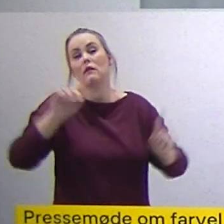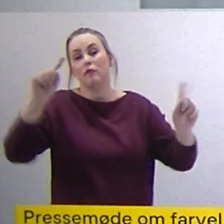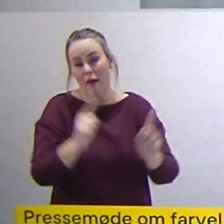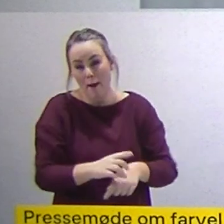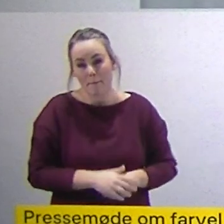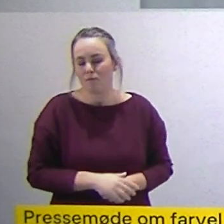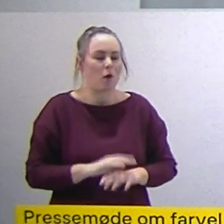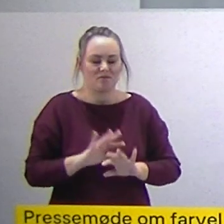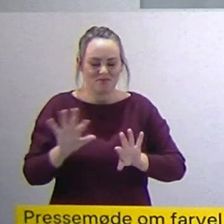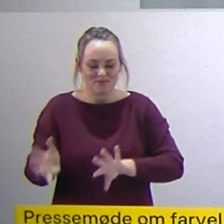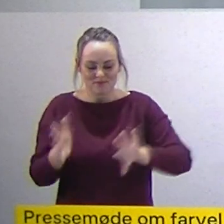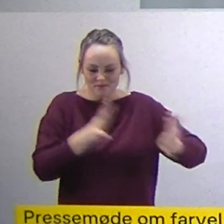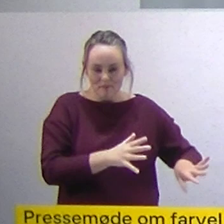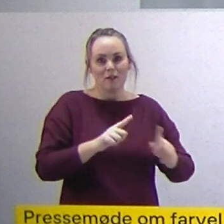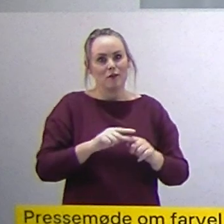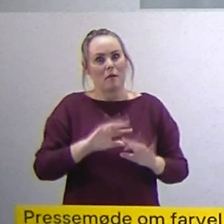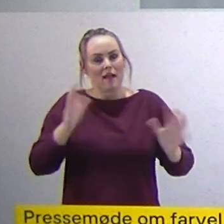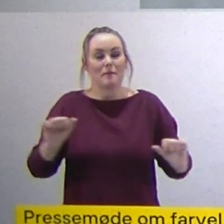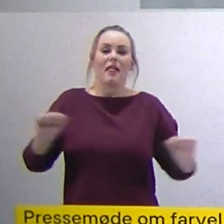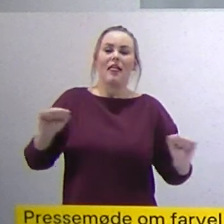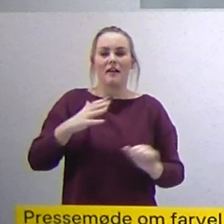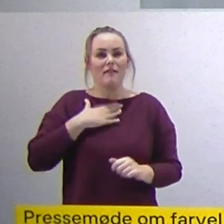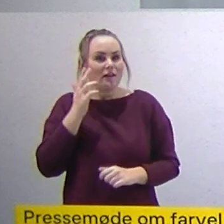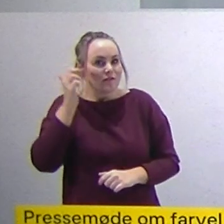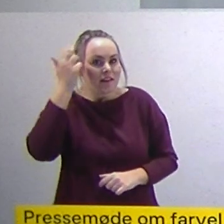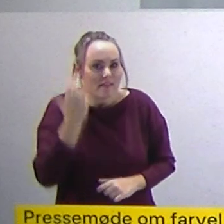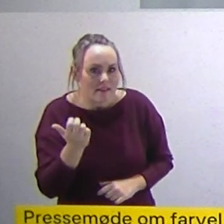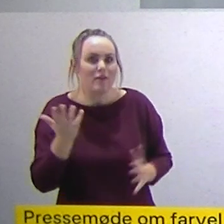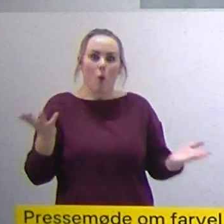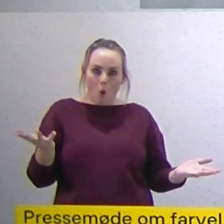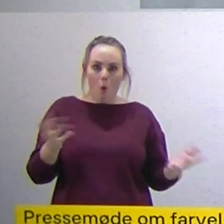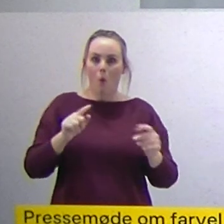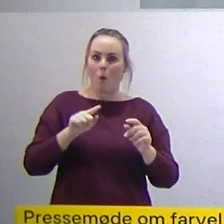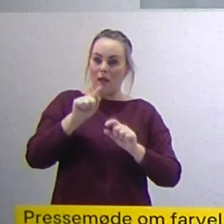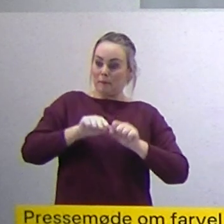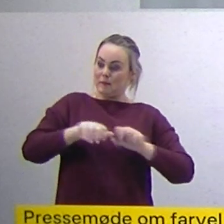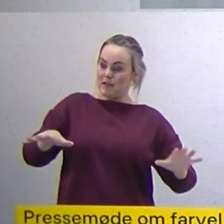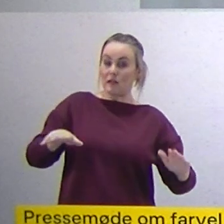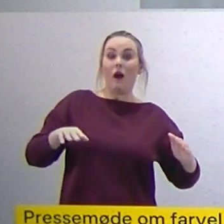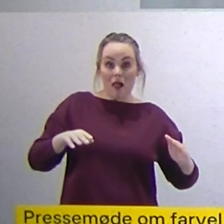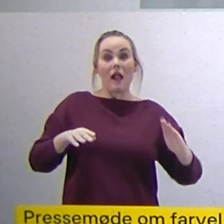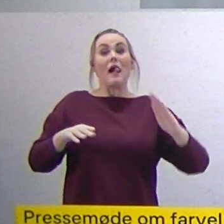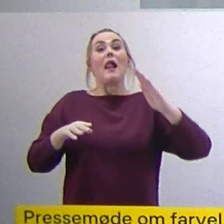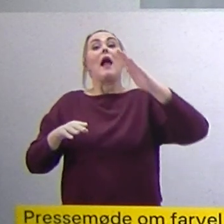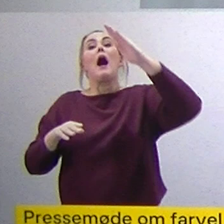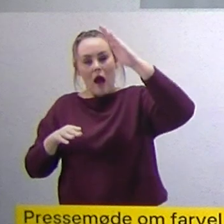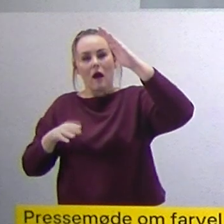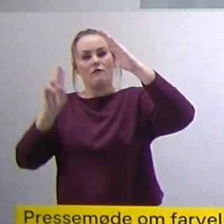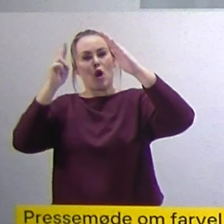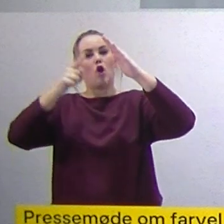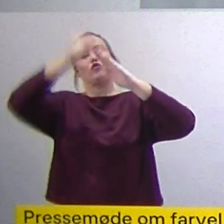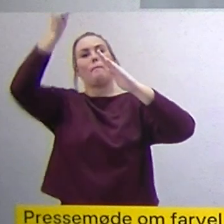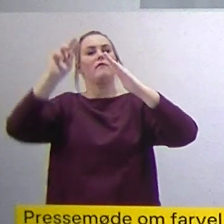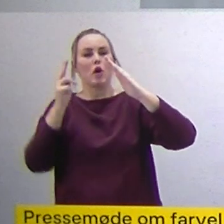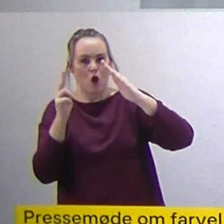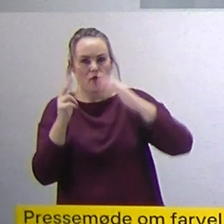alle gerne kunne tænke sig at vide, inklusiv mig selv, det er, hvornår topper den her epidemi så? Og der lavede vi nogle fremskrivninger,